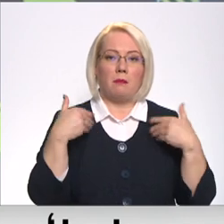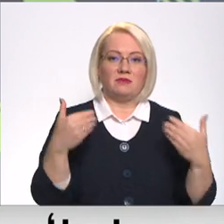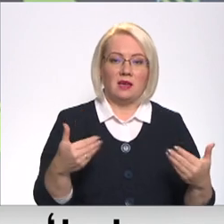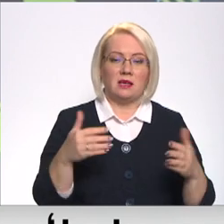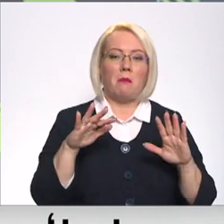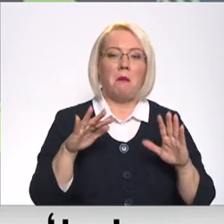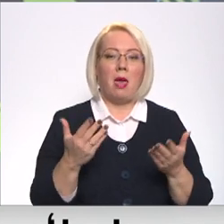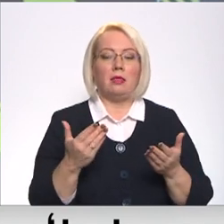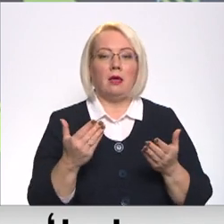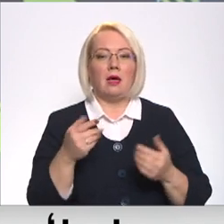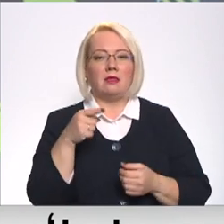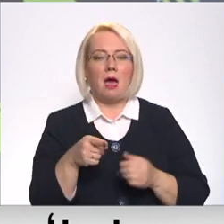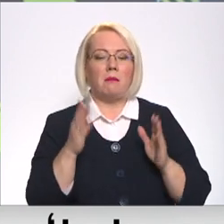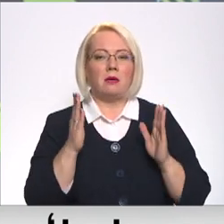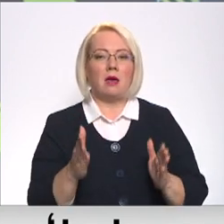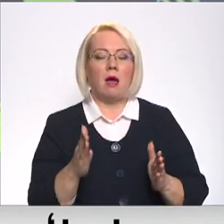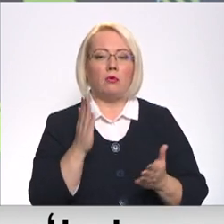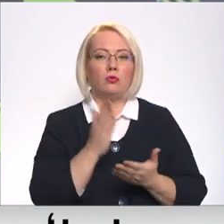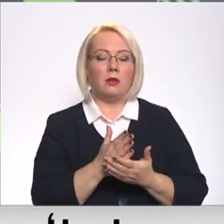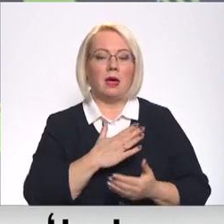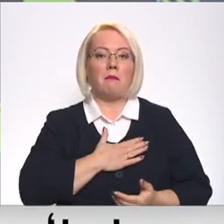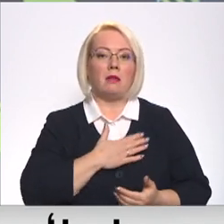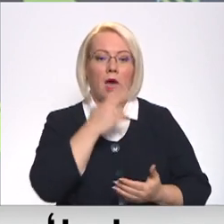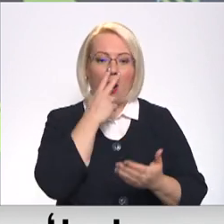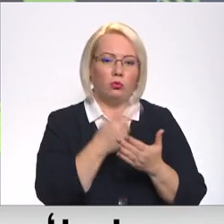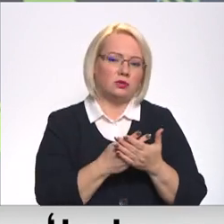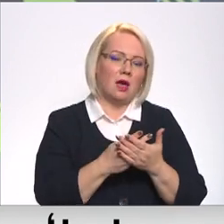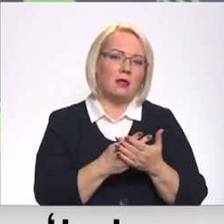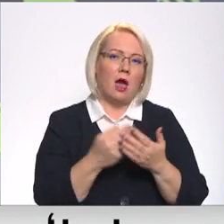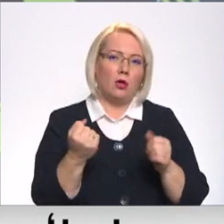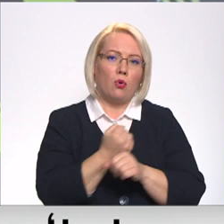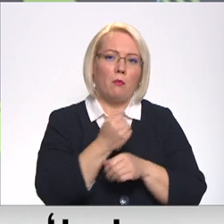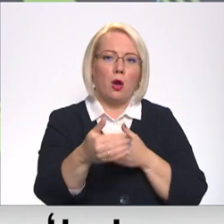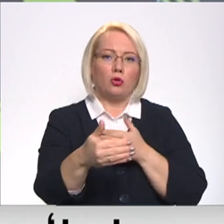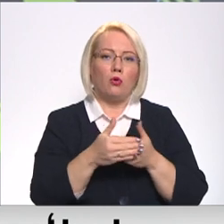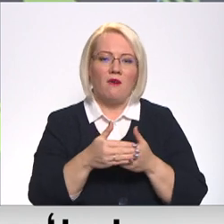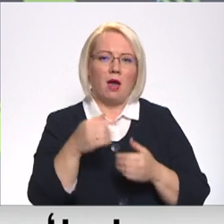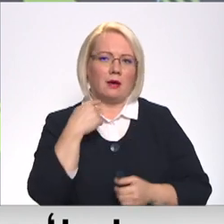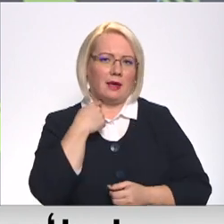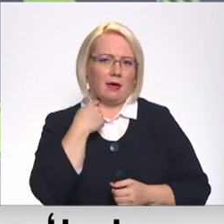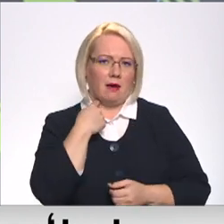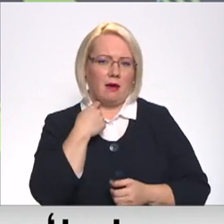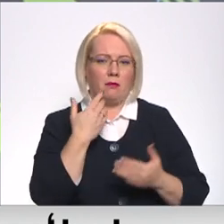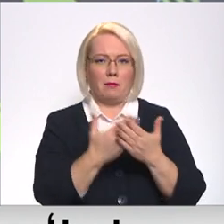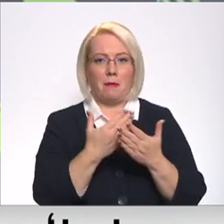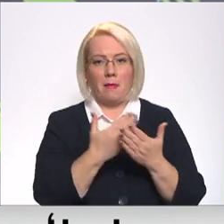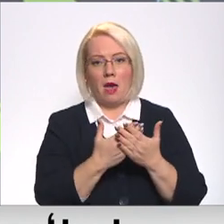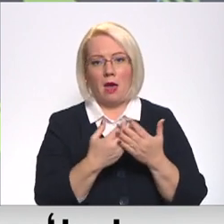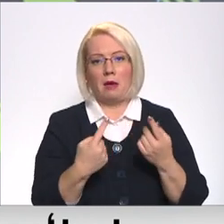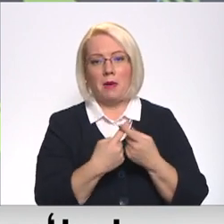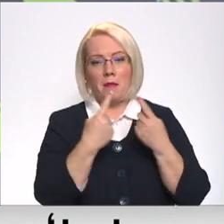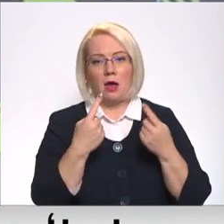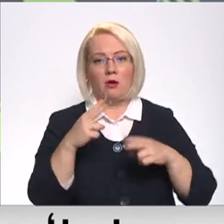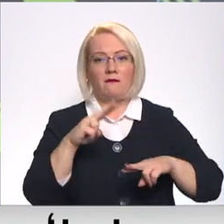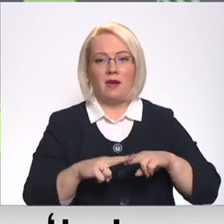bet tam būtu jānotiek manā ieskatā tomēr tuvāk pierīgai. Kā piemērotas